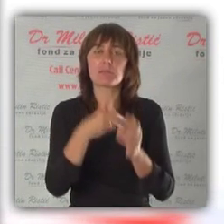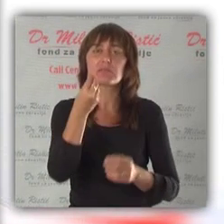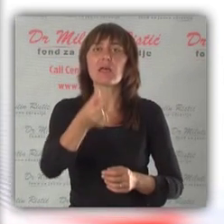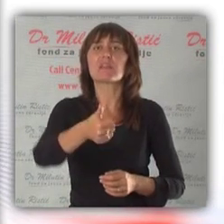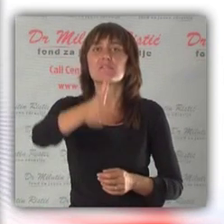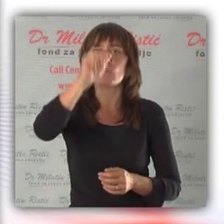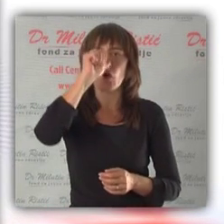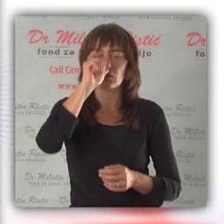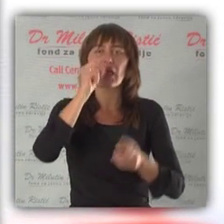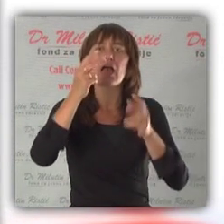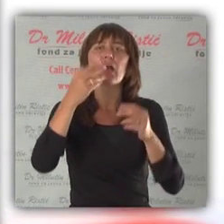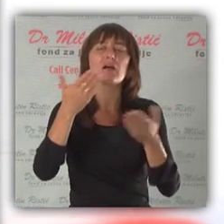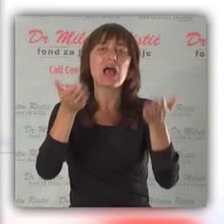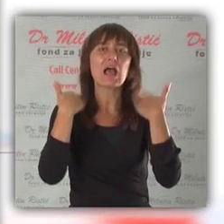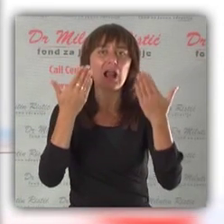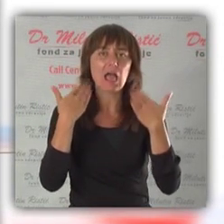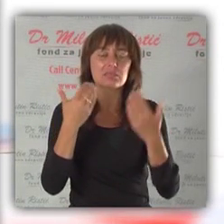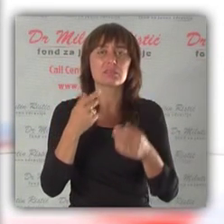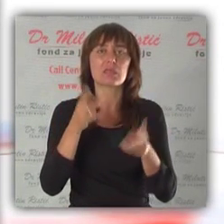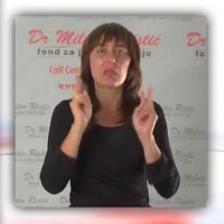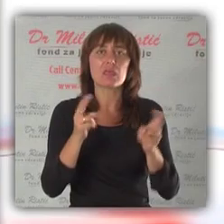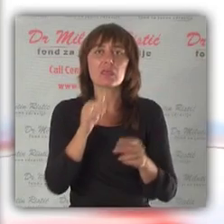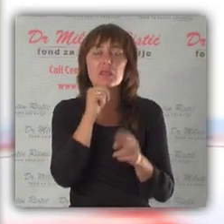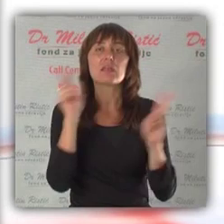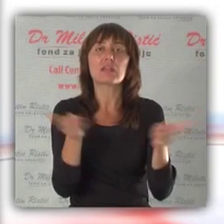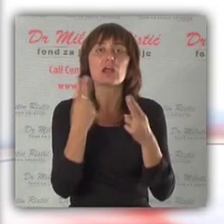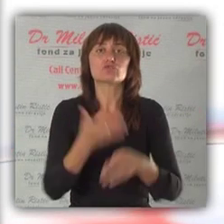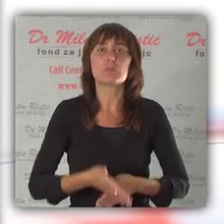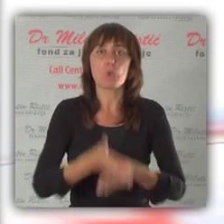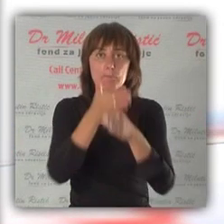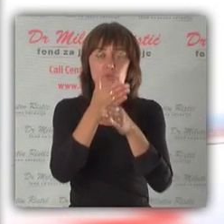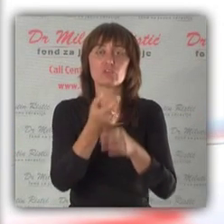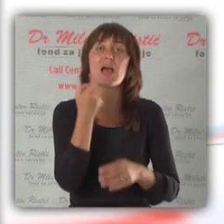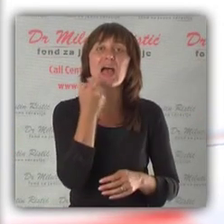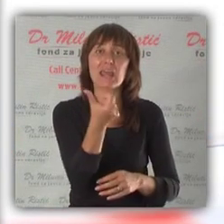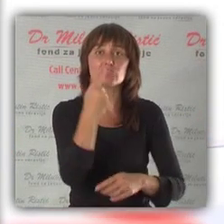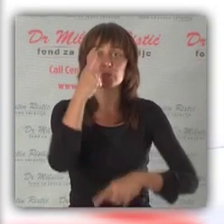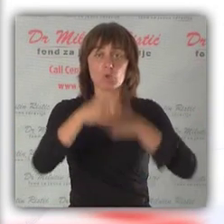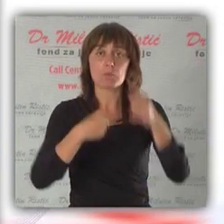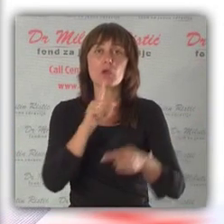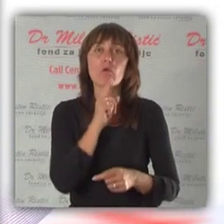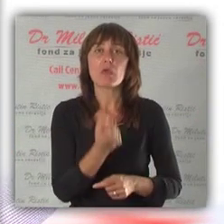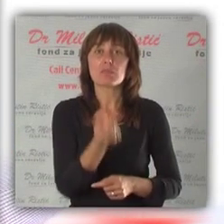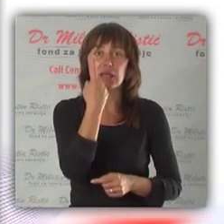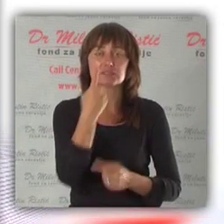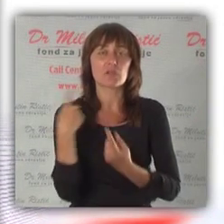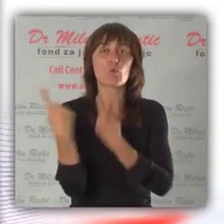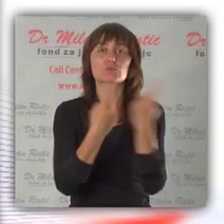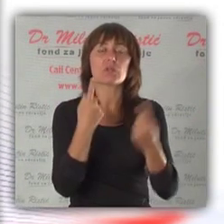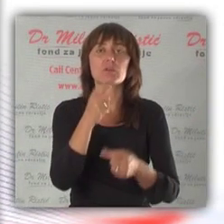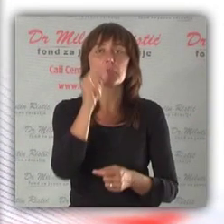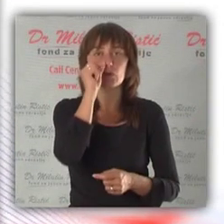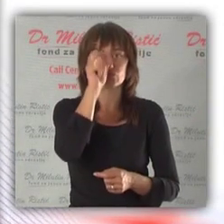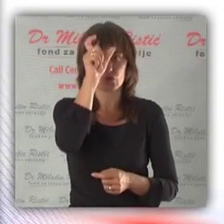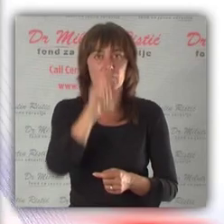osoba pri svesti trebaju dati da pije vodu, hladiti je i tražiti pomoć. Ređi i poredniće i koji